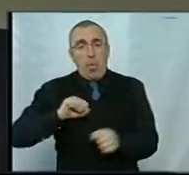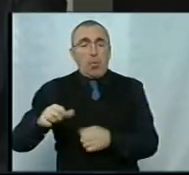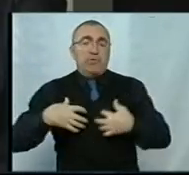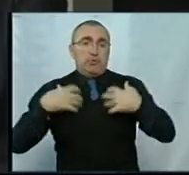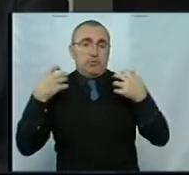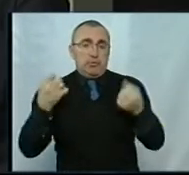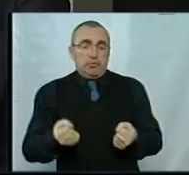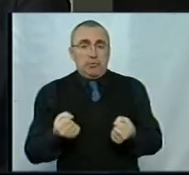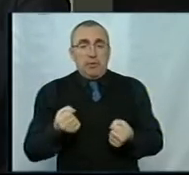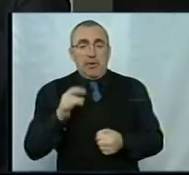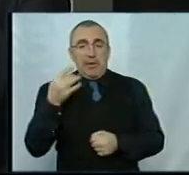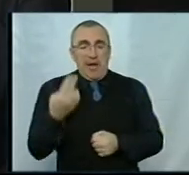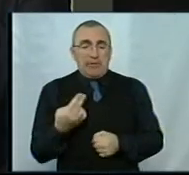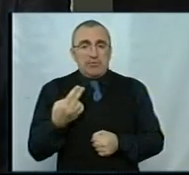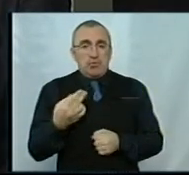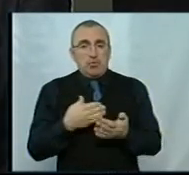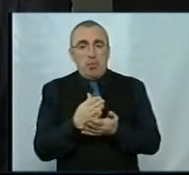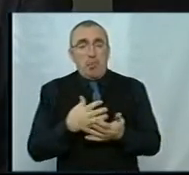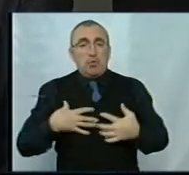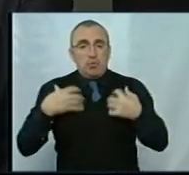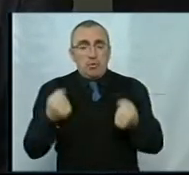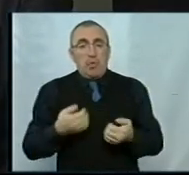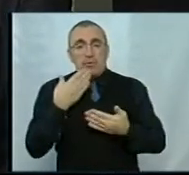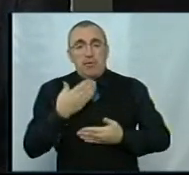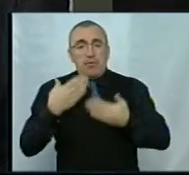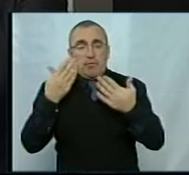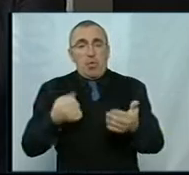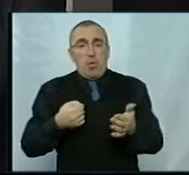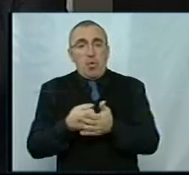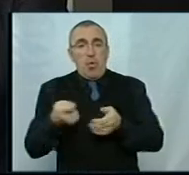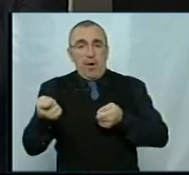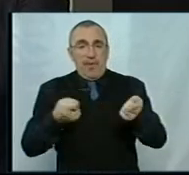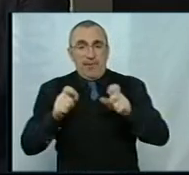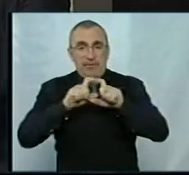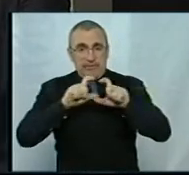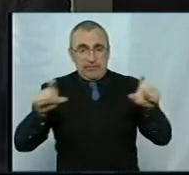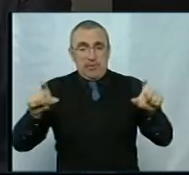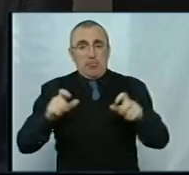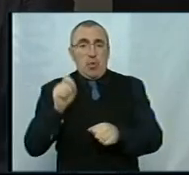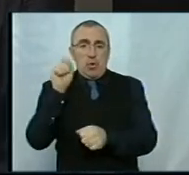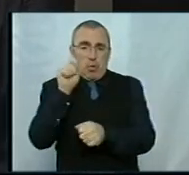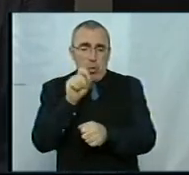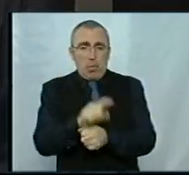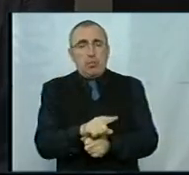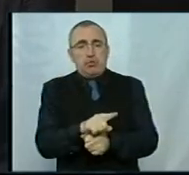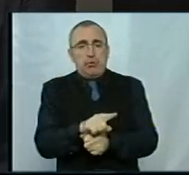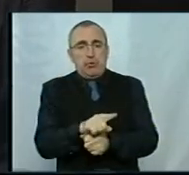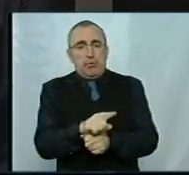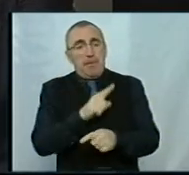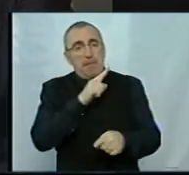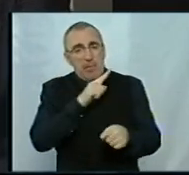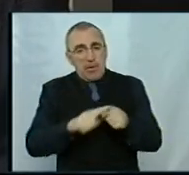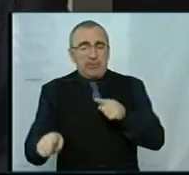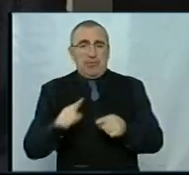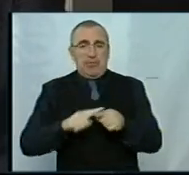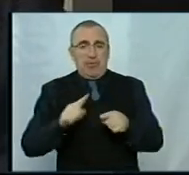'я. Національна служба здоров'я звернулася безпосередньо до керівників закладів з дорученням пришвидшити,